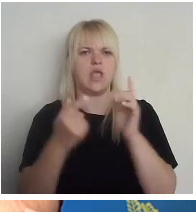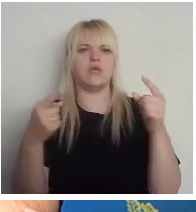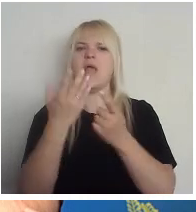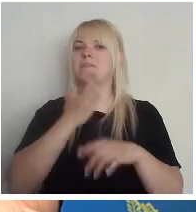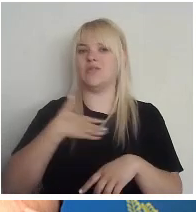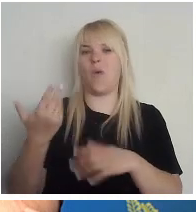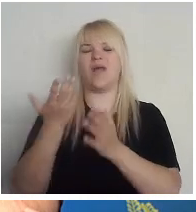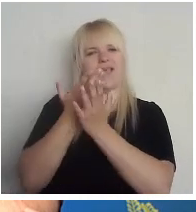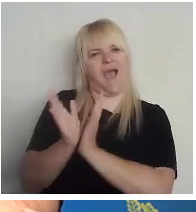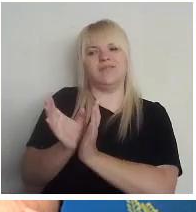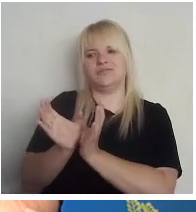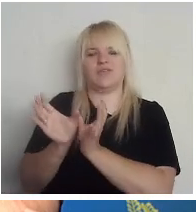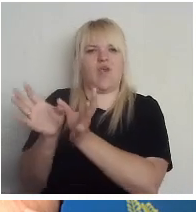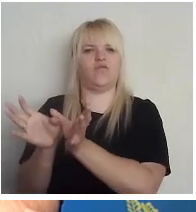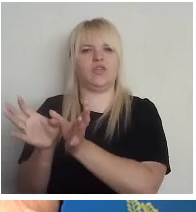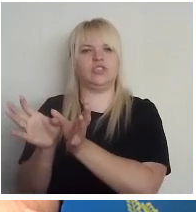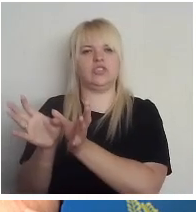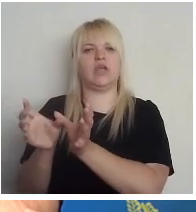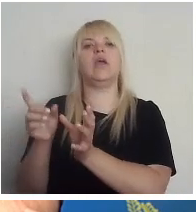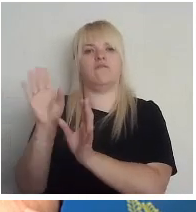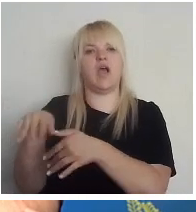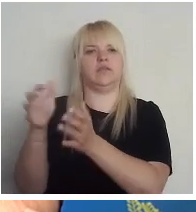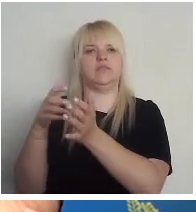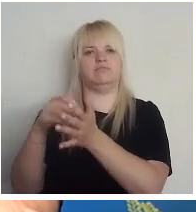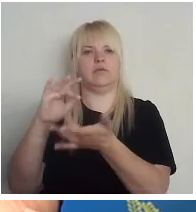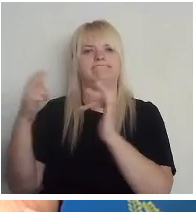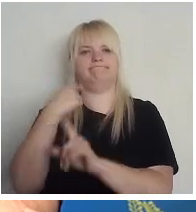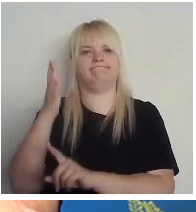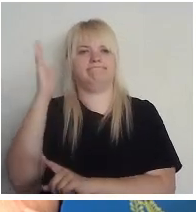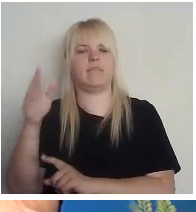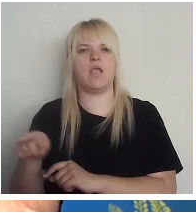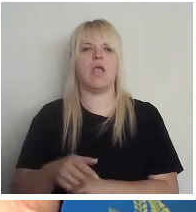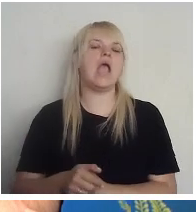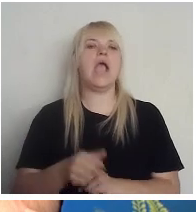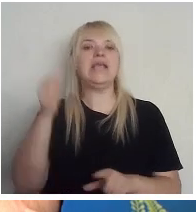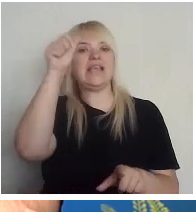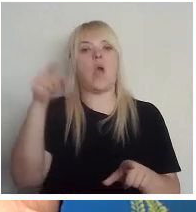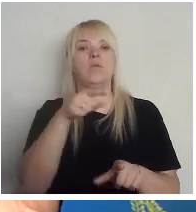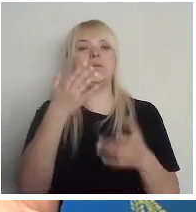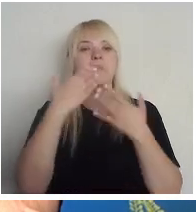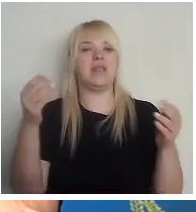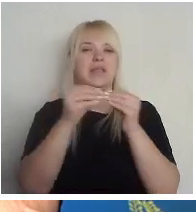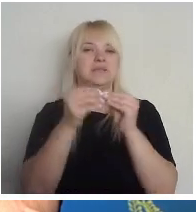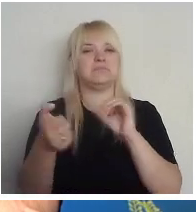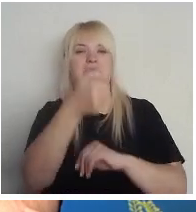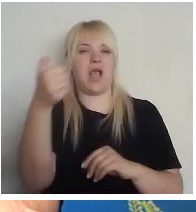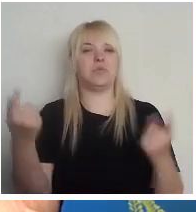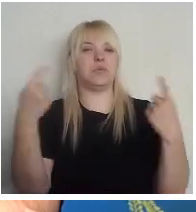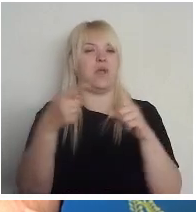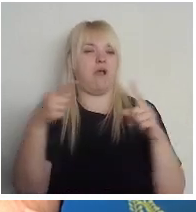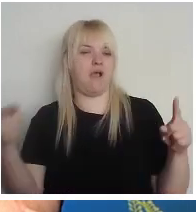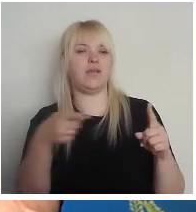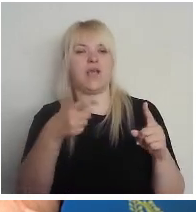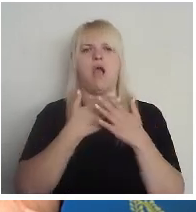atsevišķi, to drīkst izmantot. Igaunajā pēdējo desmit gadu laikā aktivitāta